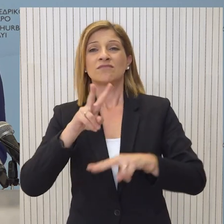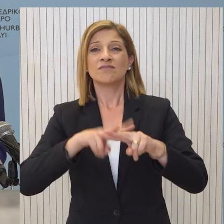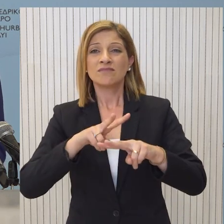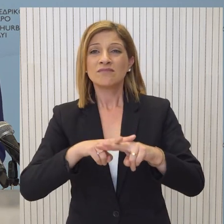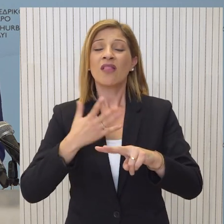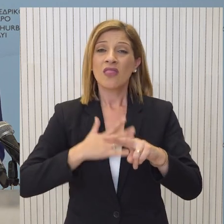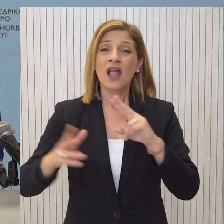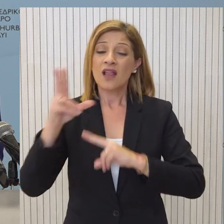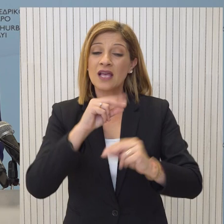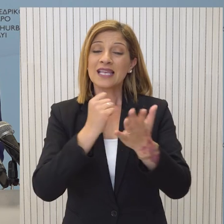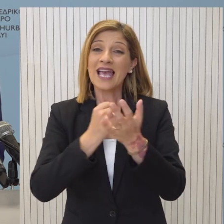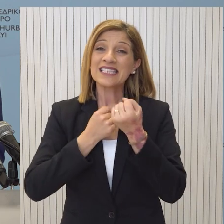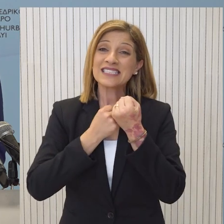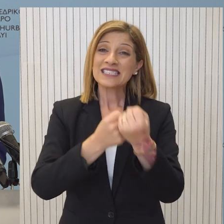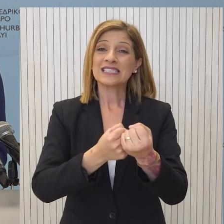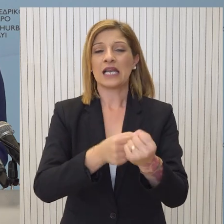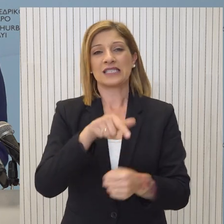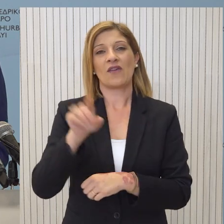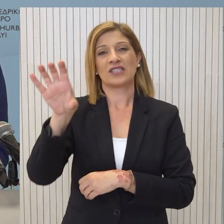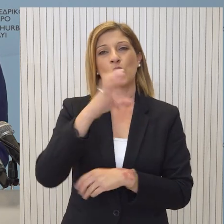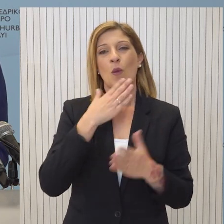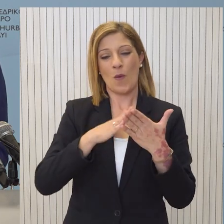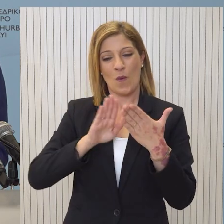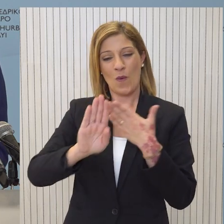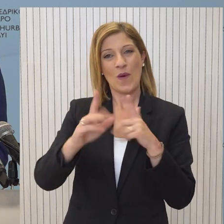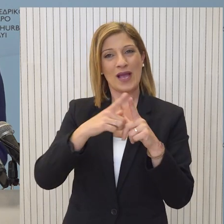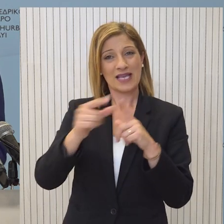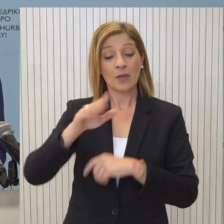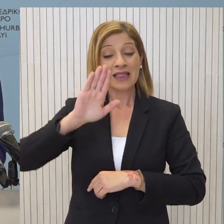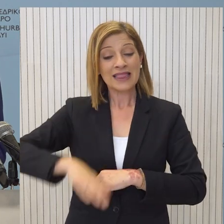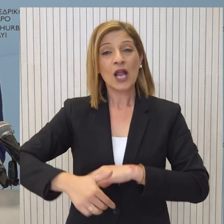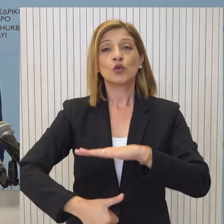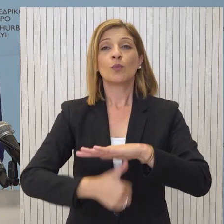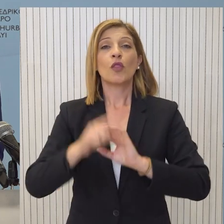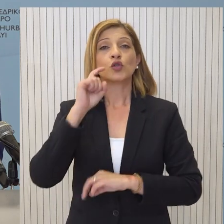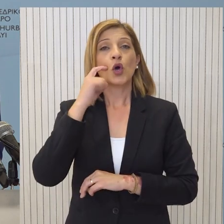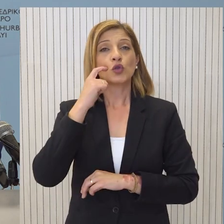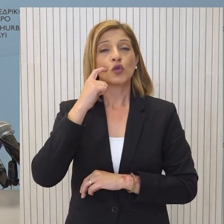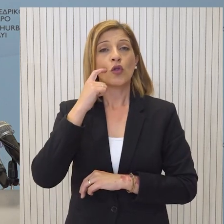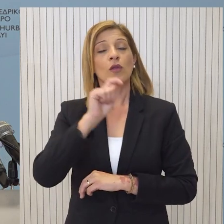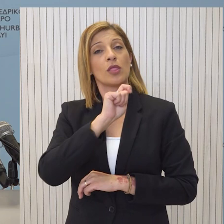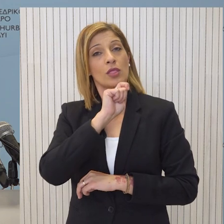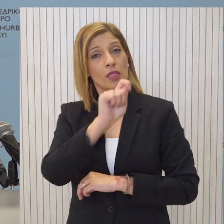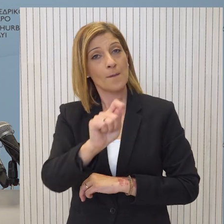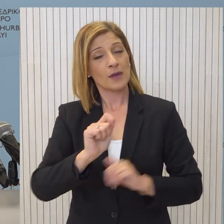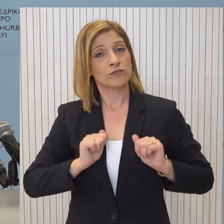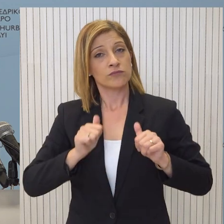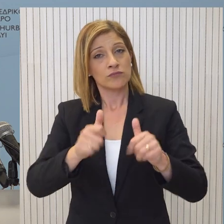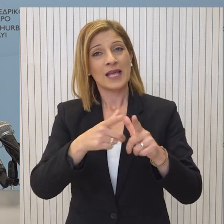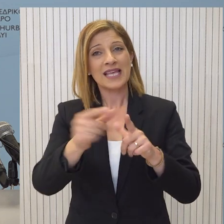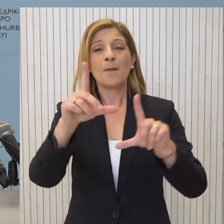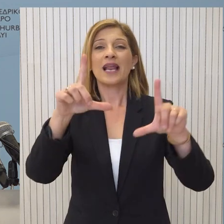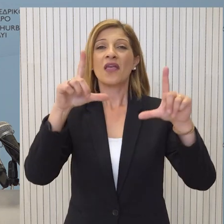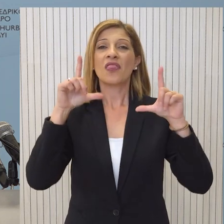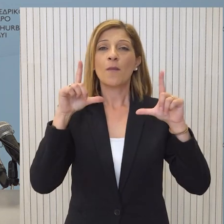όπως επίσης και στη στήριξη των χωρών της γειτονίας. Τέλος, ο πρόεδρος της Χριστοδουλίδης θα αναφερθεί στην πρωτοβουλία της Κυπριακής